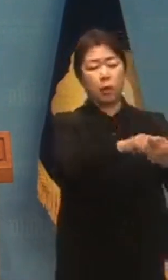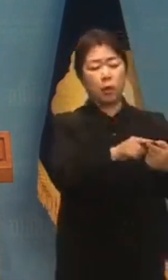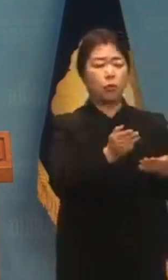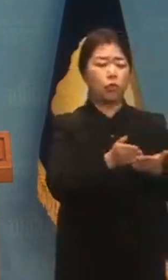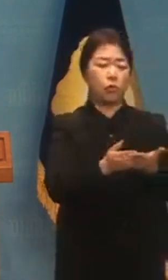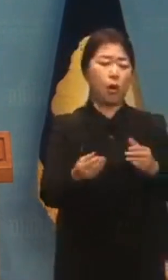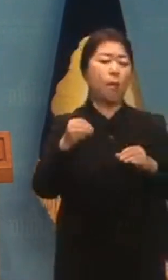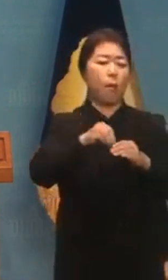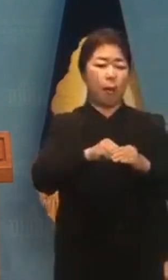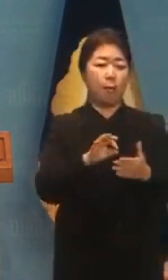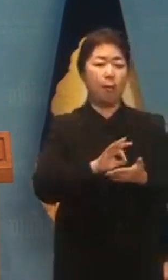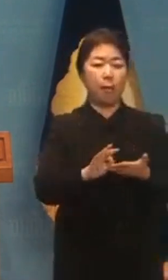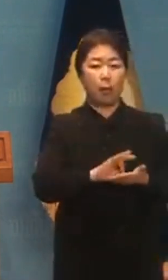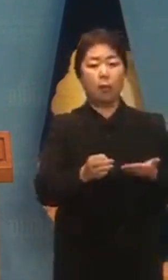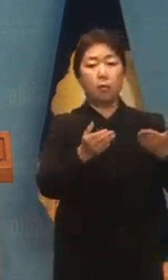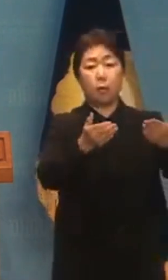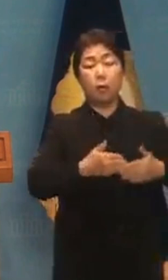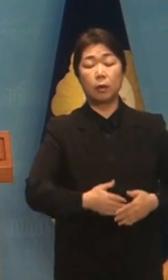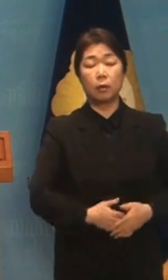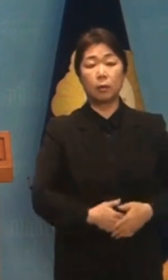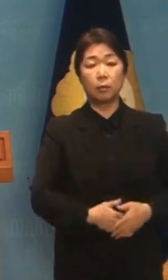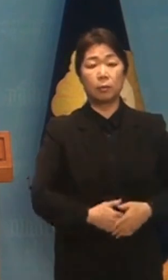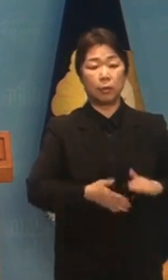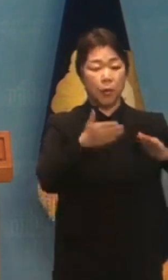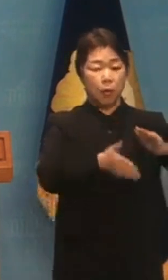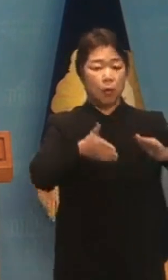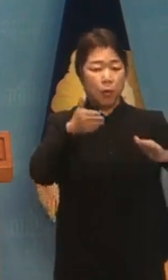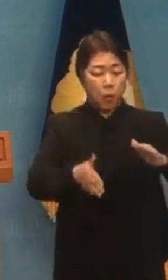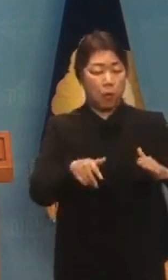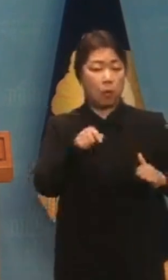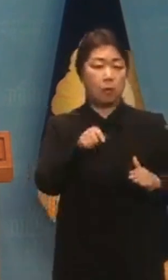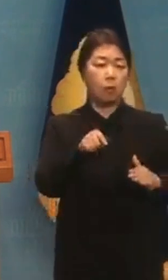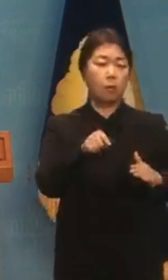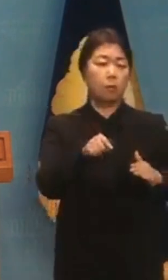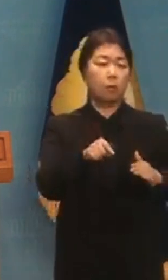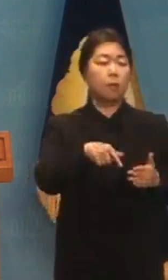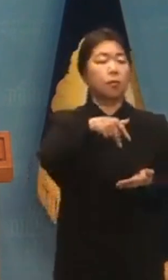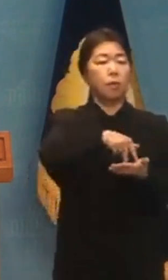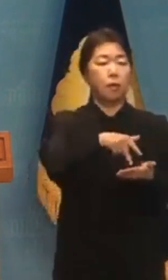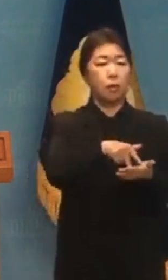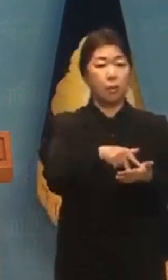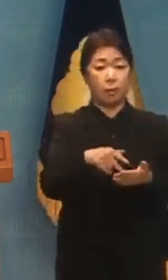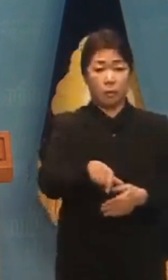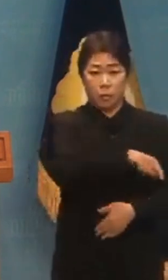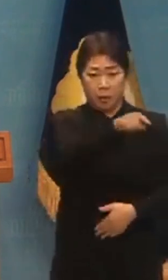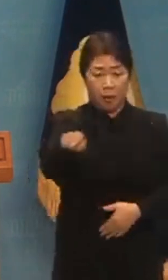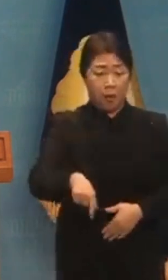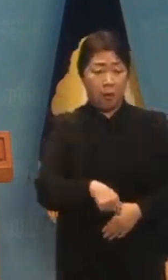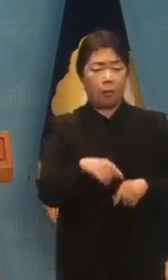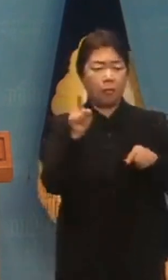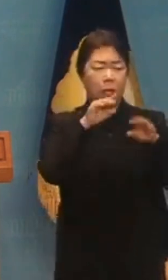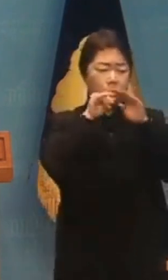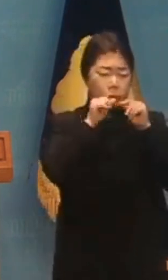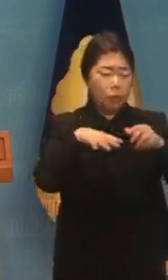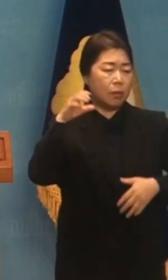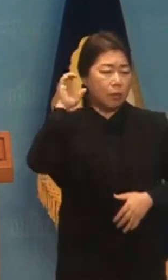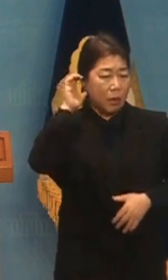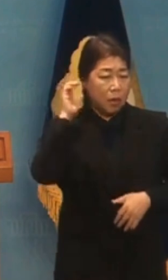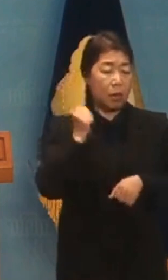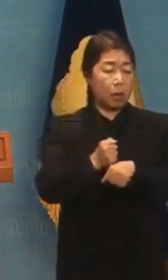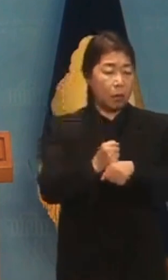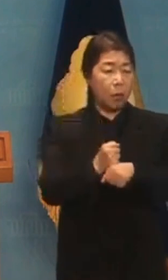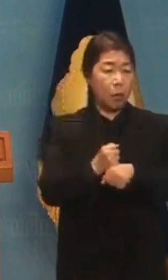박민사장은 국영방송 사장으로서 구성원의 목소리를 겸청하는 대신 대통령이 보낸